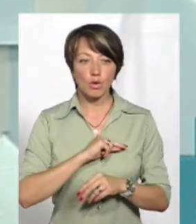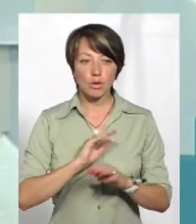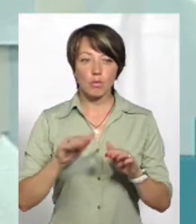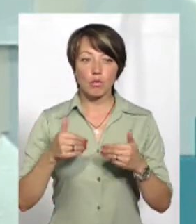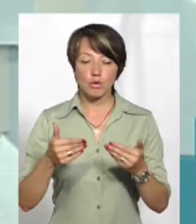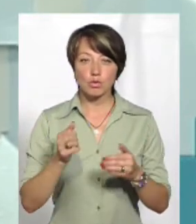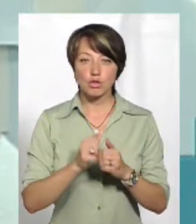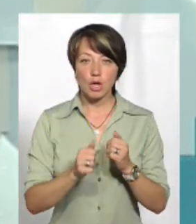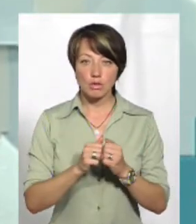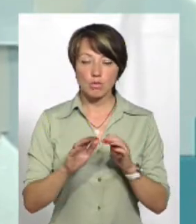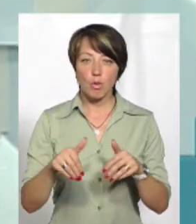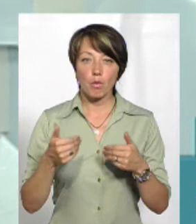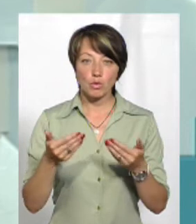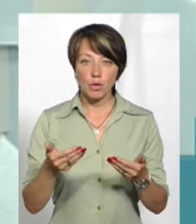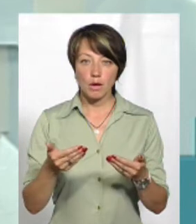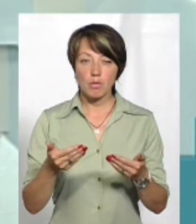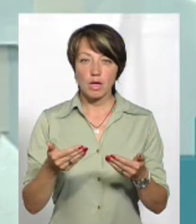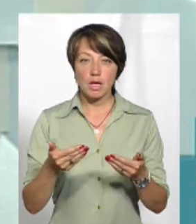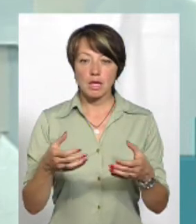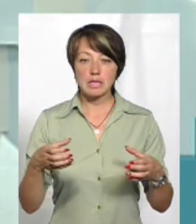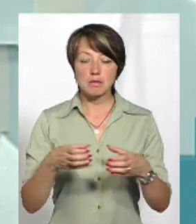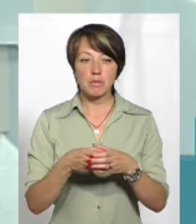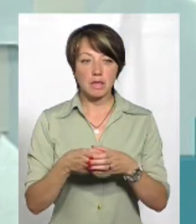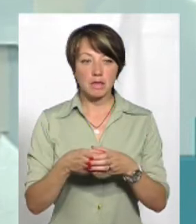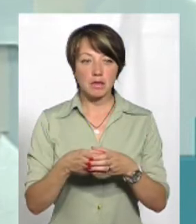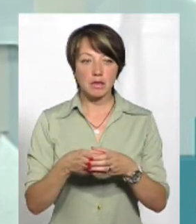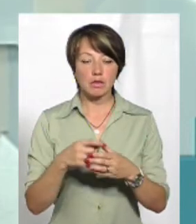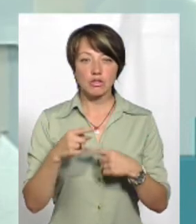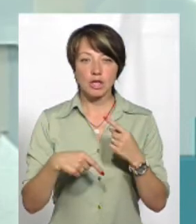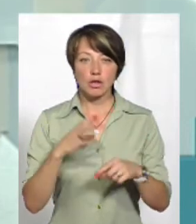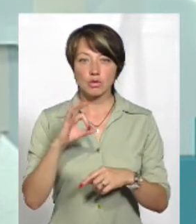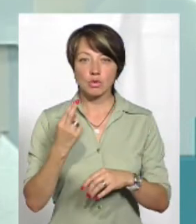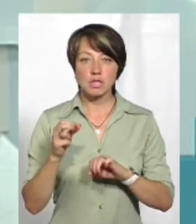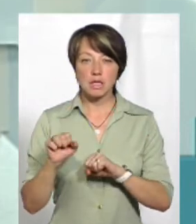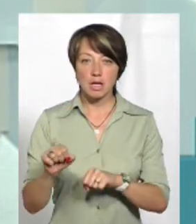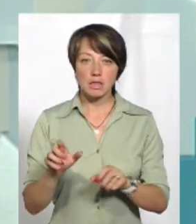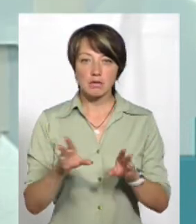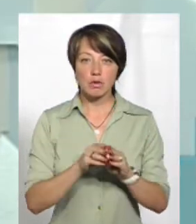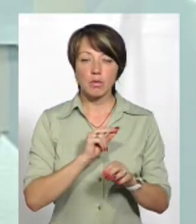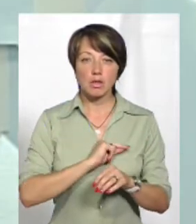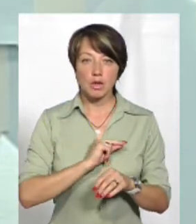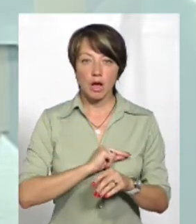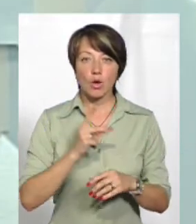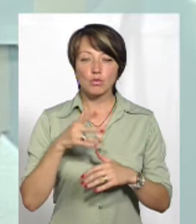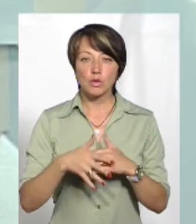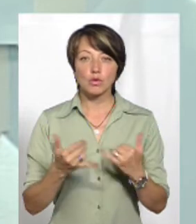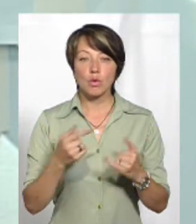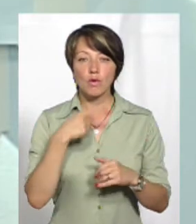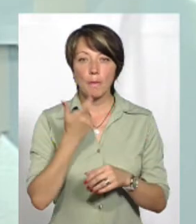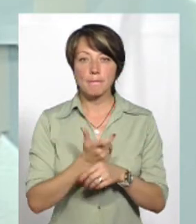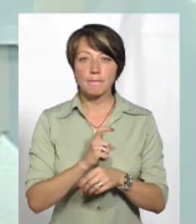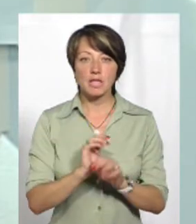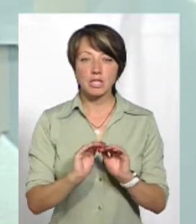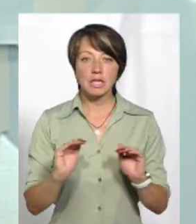Пропонуєш, часто пропонуємо, спілка пропонує, через соцзахист співпрацюємо. цим людина зрозуміла. А ми сьогодні говоримо